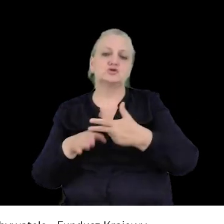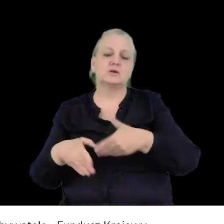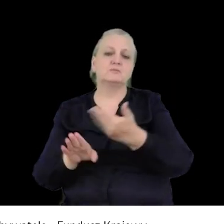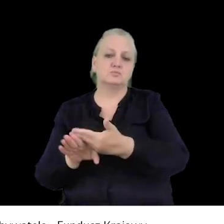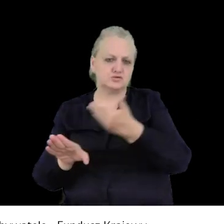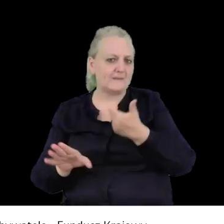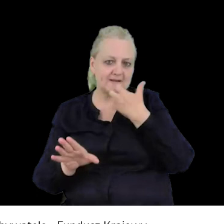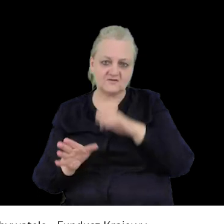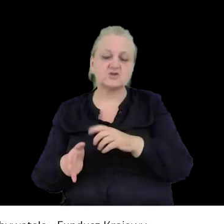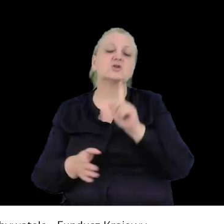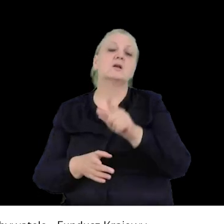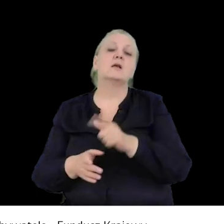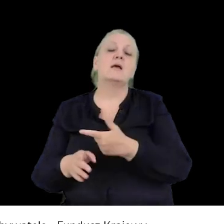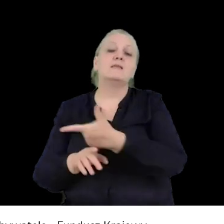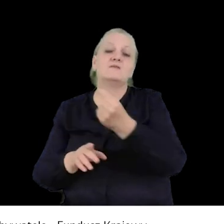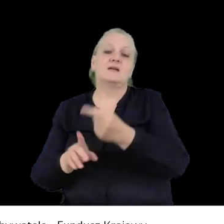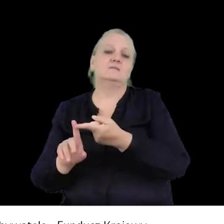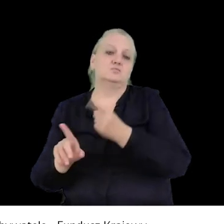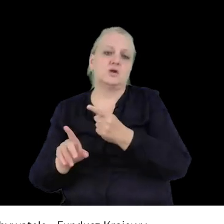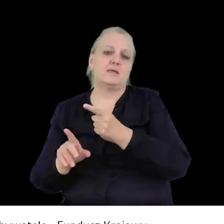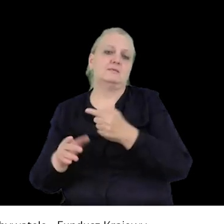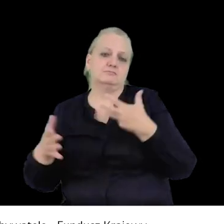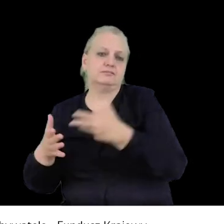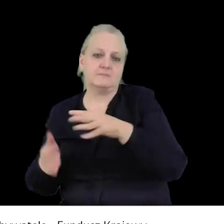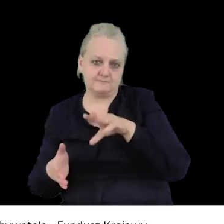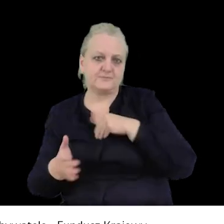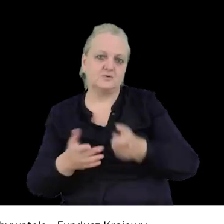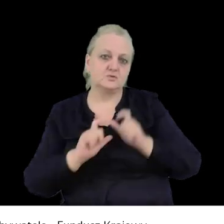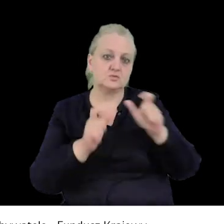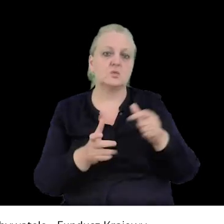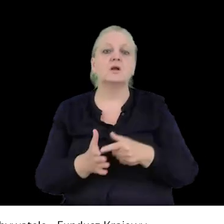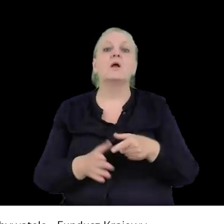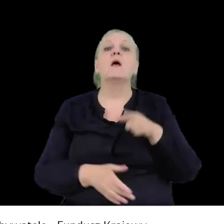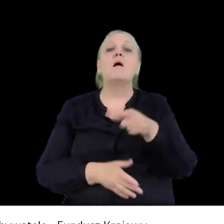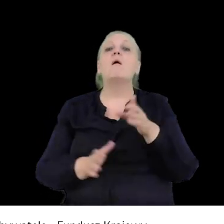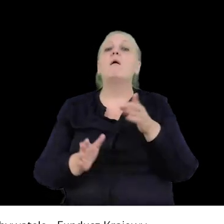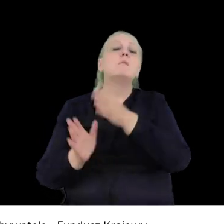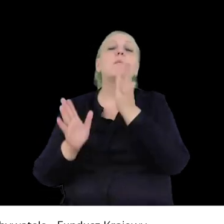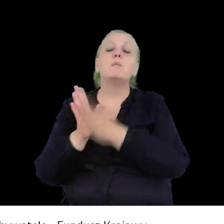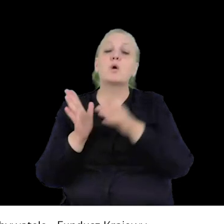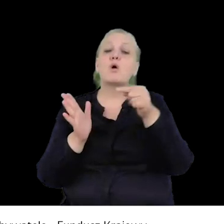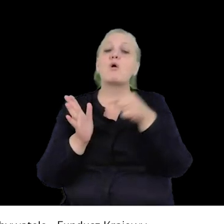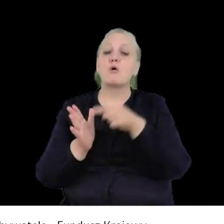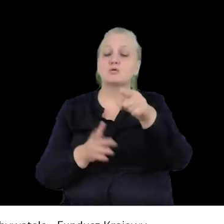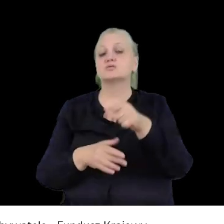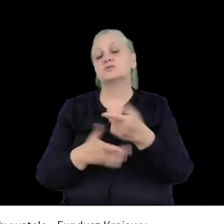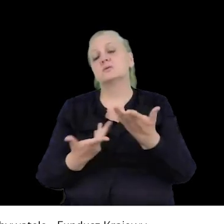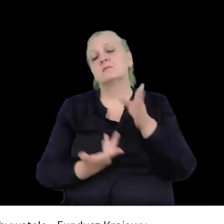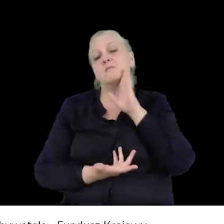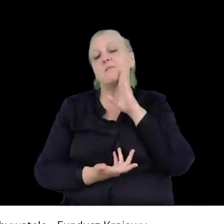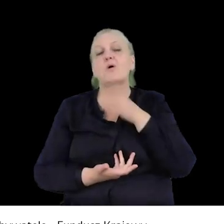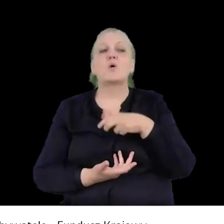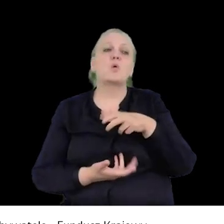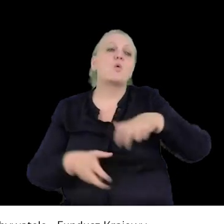najwcześniej i najpóźniej na dwa dni przed zgromadzeniem. No i zgromadzenie uproszczone to jest takie właśnie, które nie wpływa na jakby